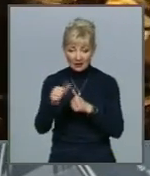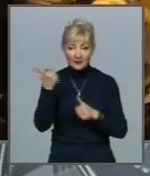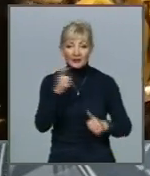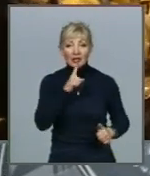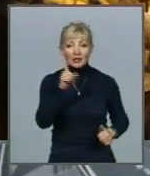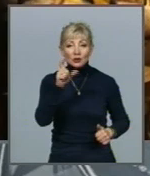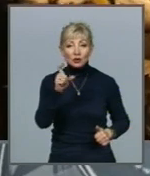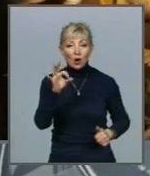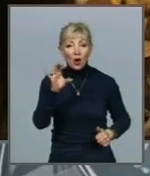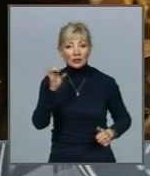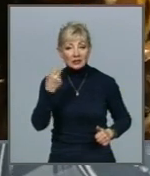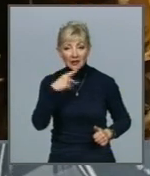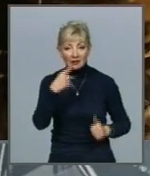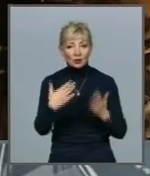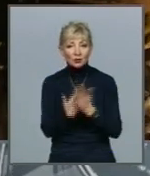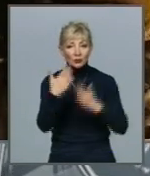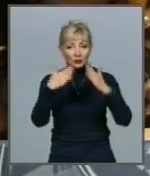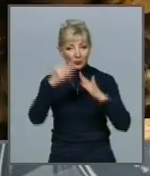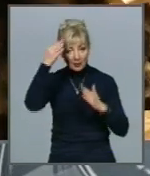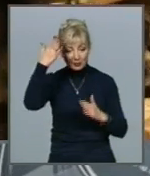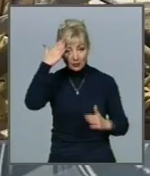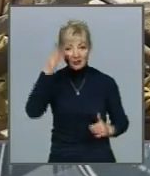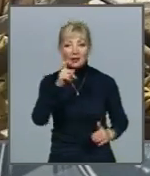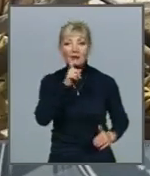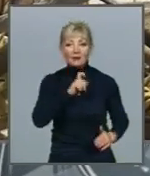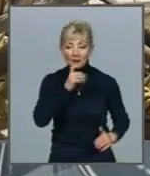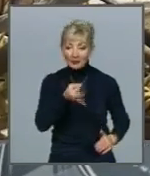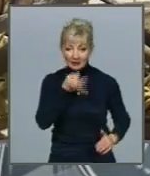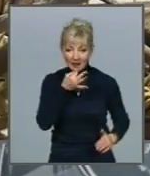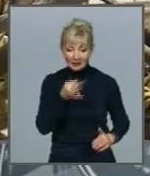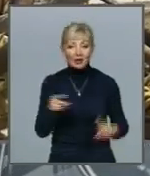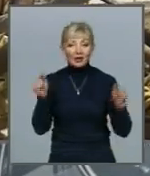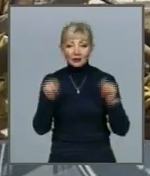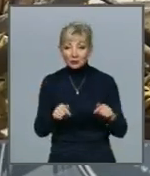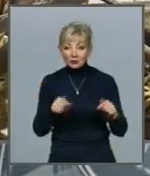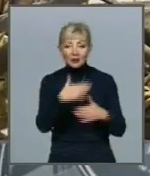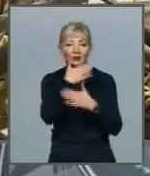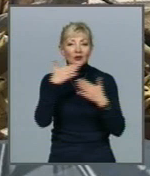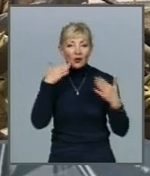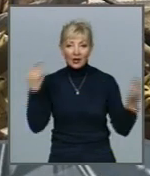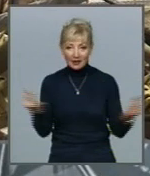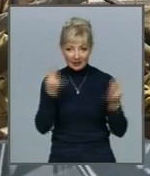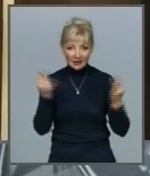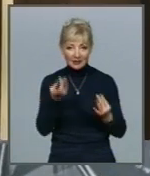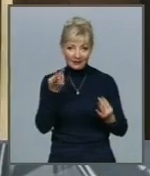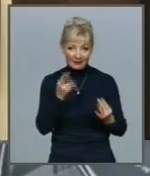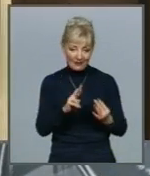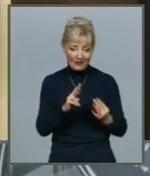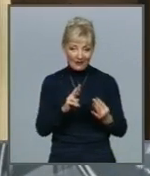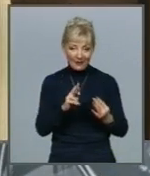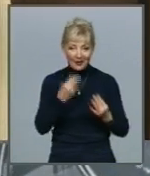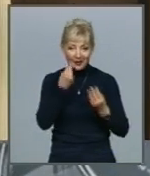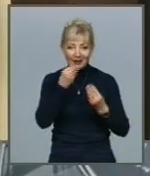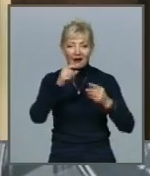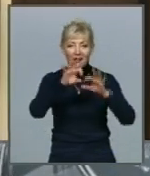переконані – нова домівка японським макакам сподобається Адже тут безліч цікавинок для збагачення середовища